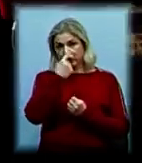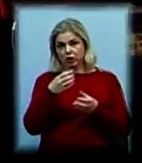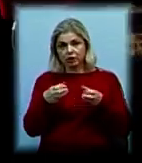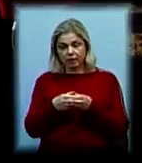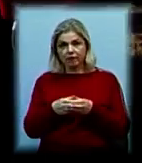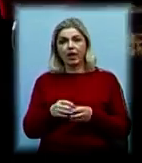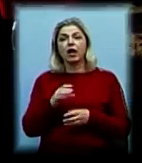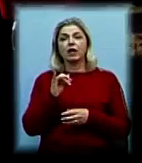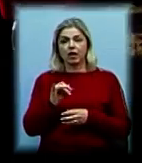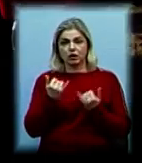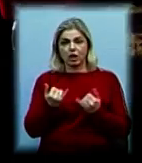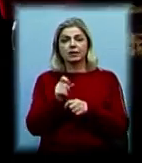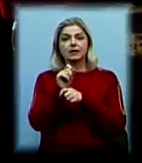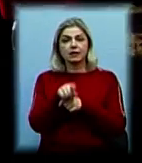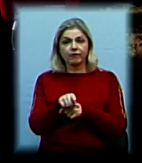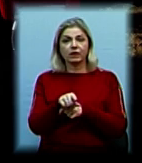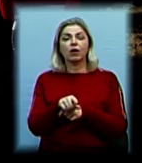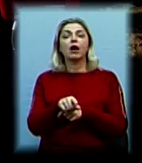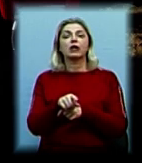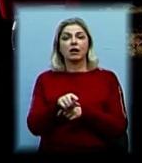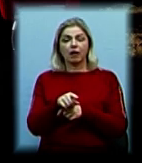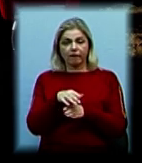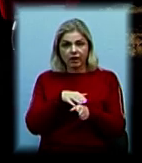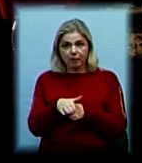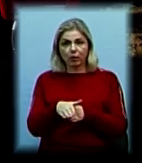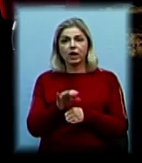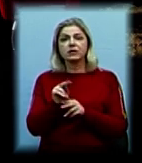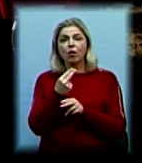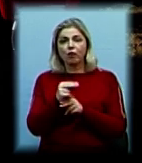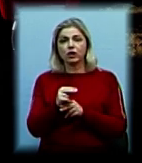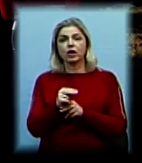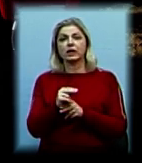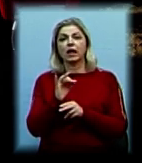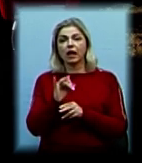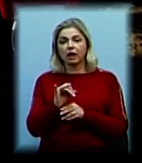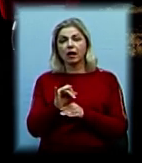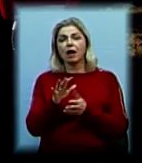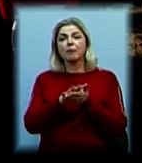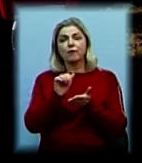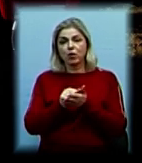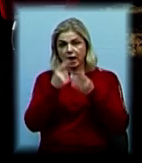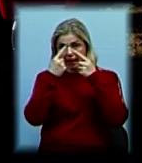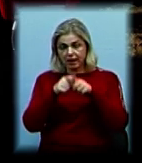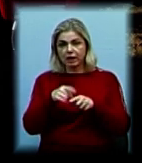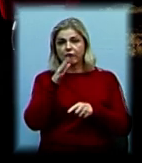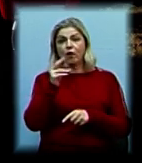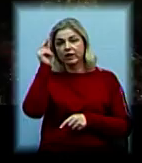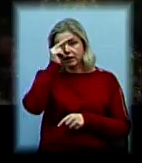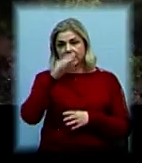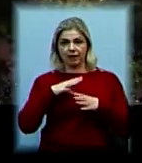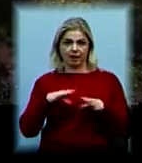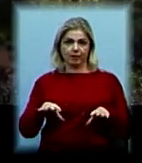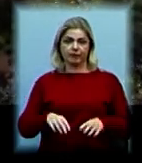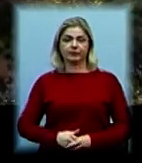особовий склад поставлений завданнями впорався, зауважень та виходи техніки під час проведення занять не було.